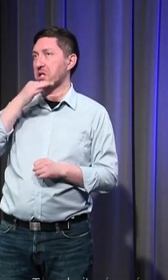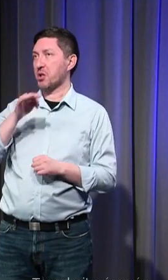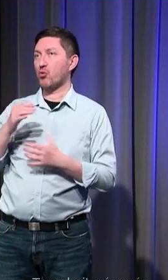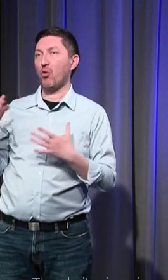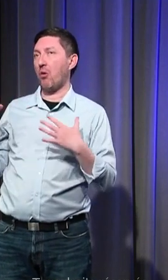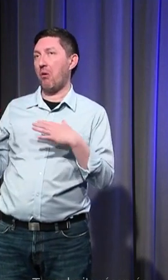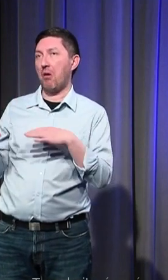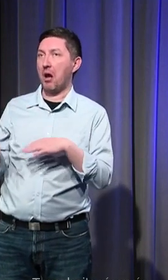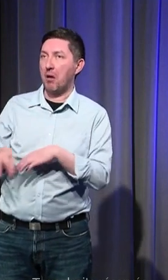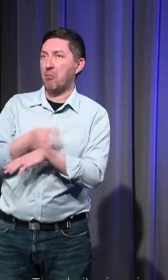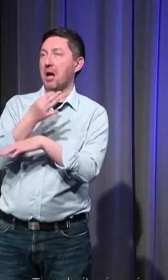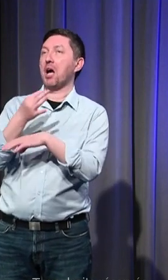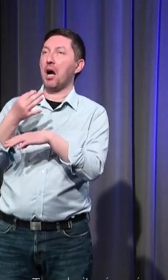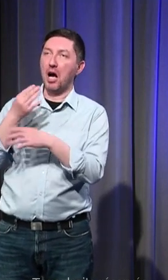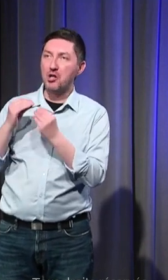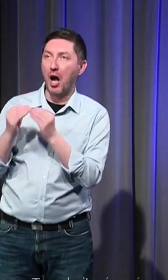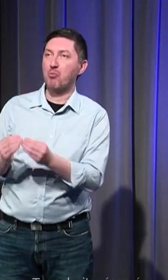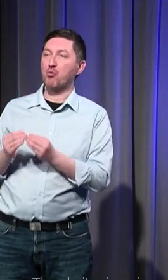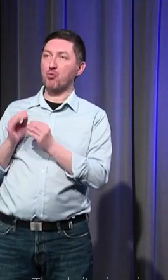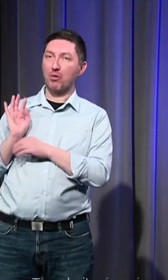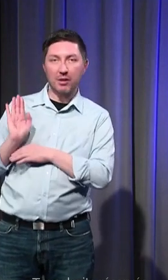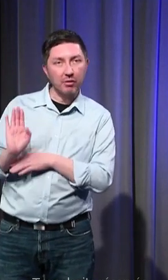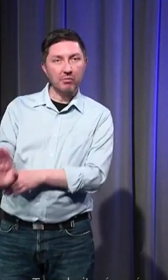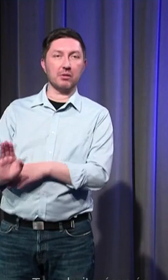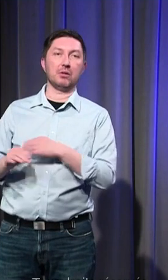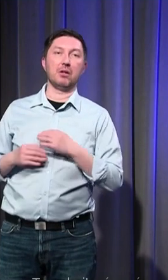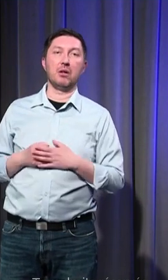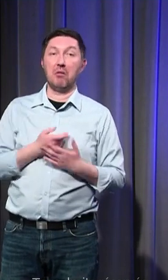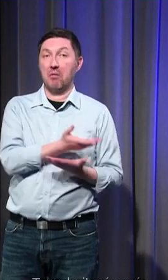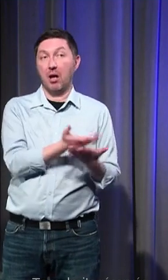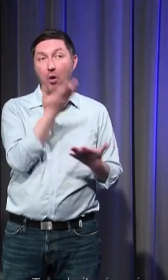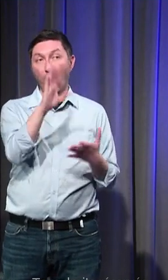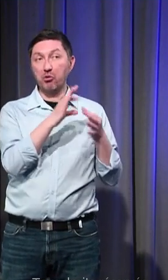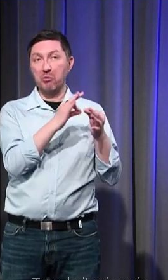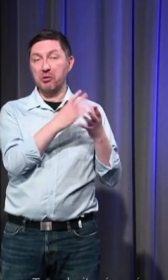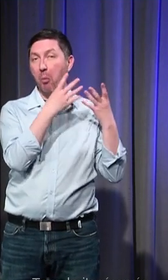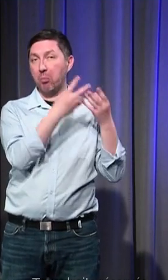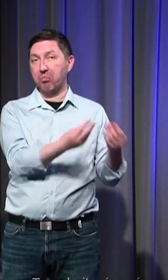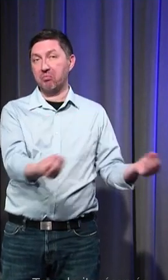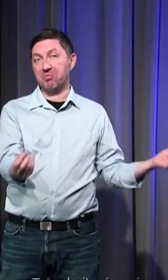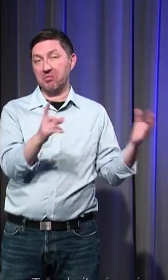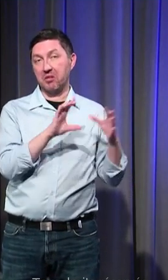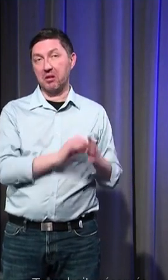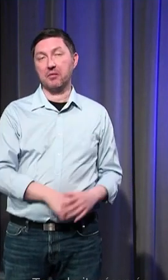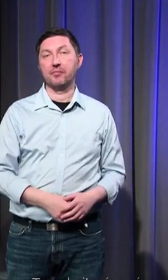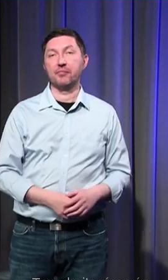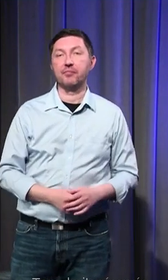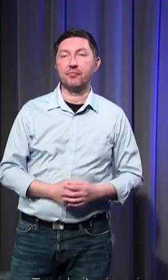discrédit ou la démonétarisation de ce registre de l'homo-affectivité